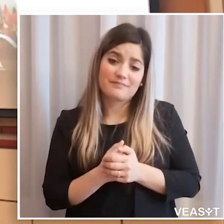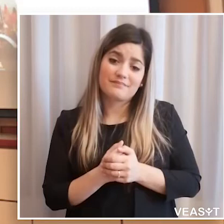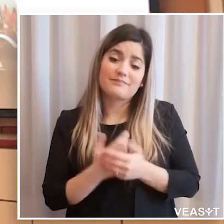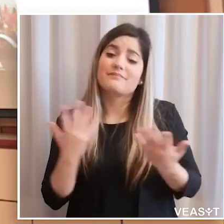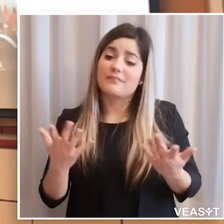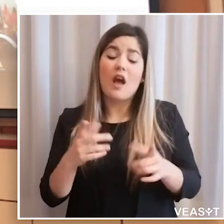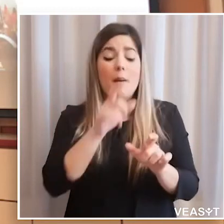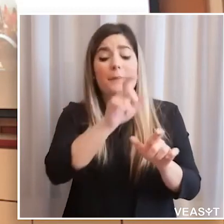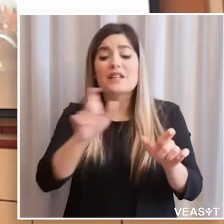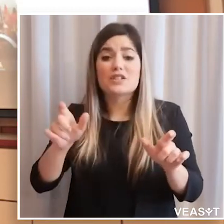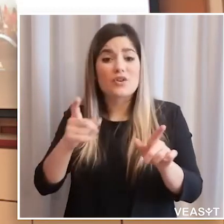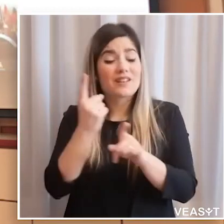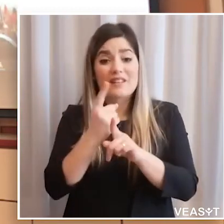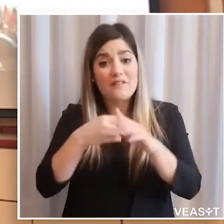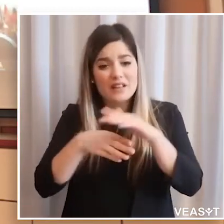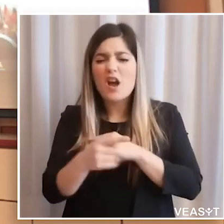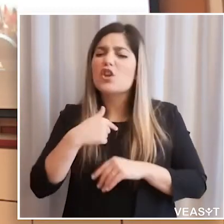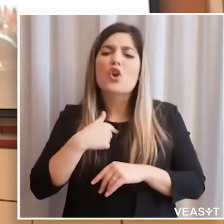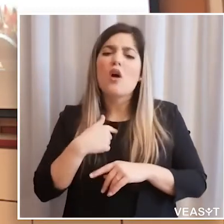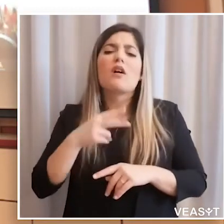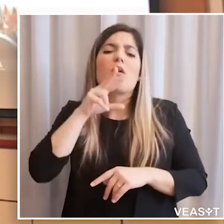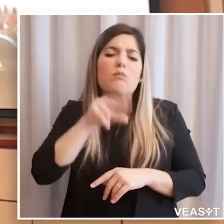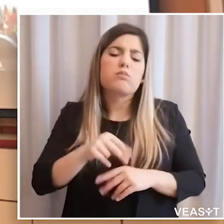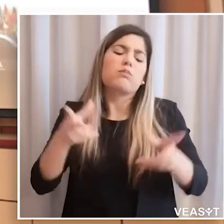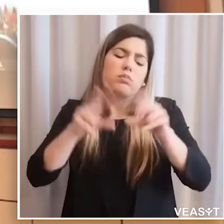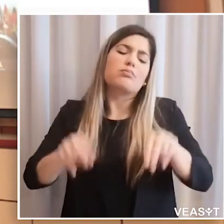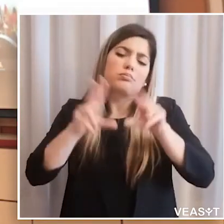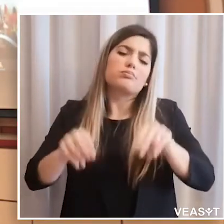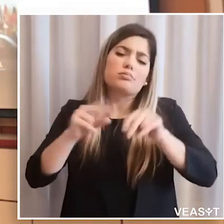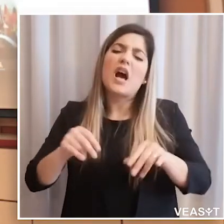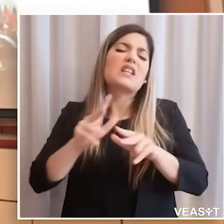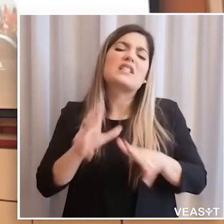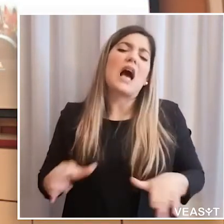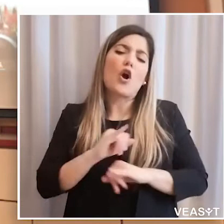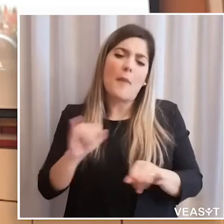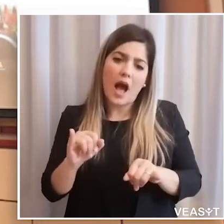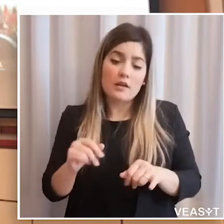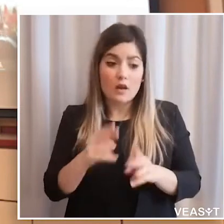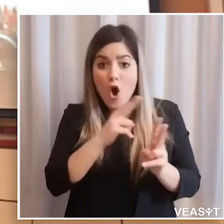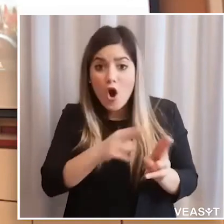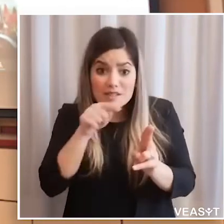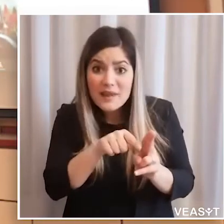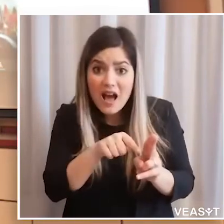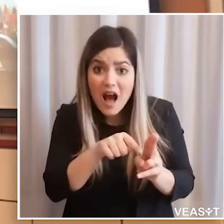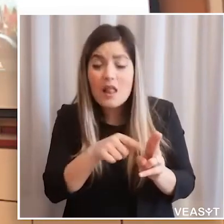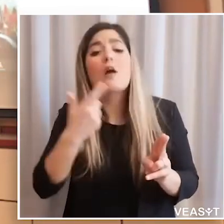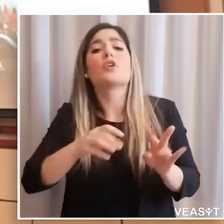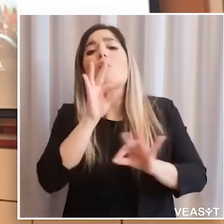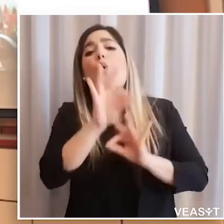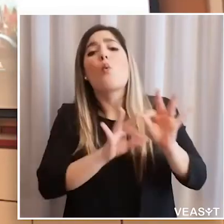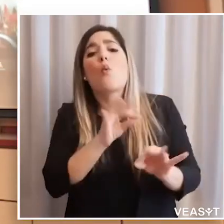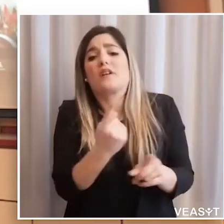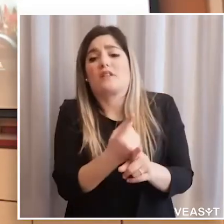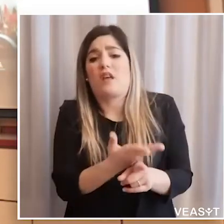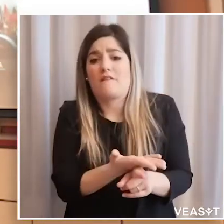sono soggette in qualche modo a qualche piccolo rischio. Quindi il tema è chi deve entrare, non mi stancherò mai di dirlo, nei prossimi giorni mi